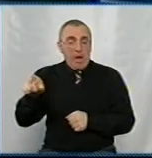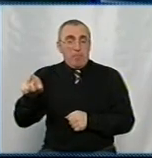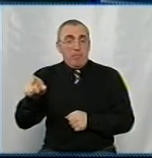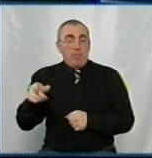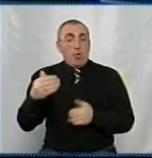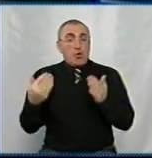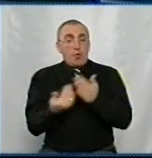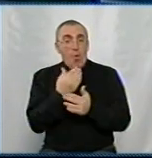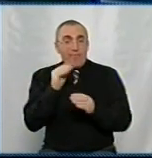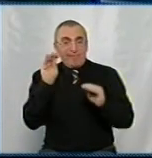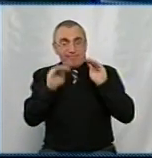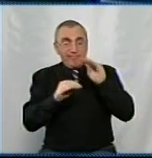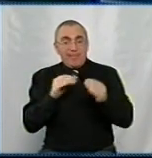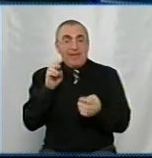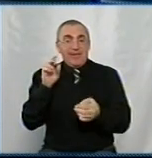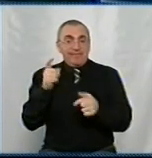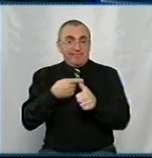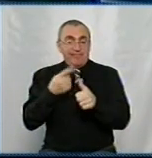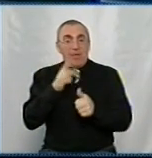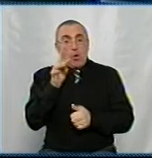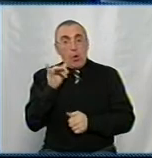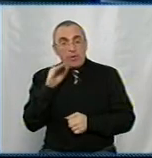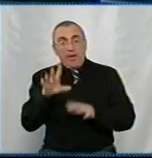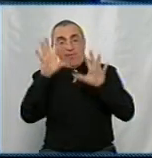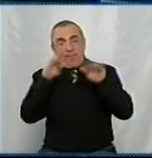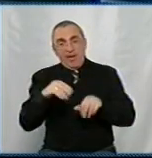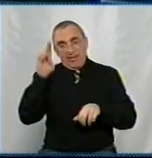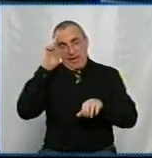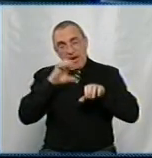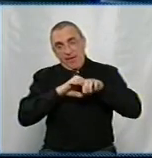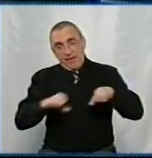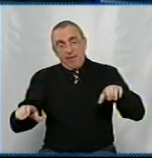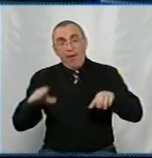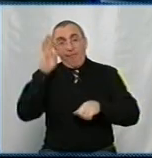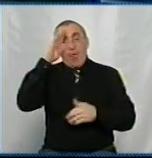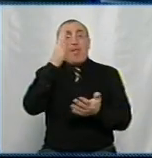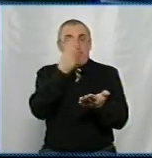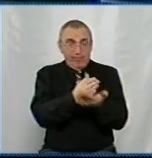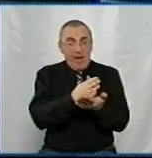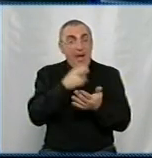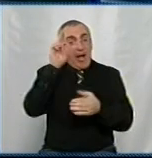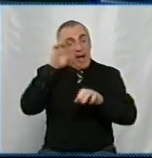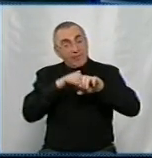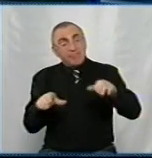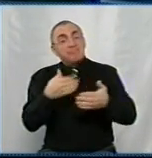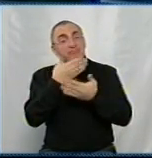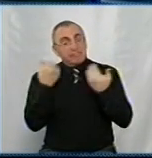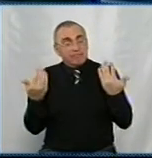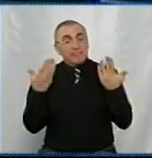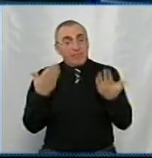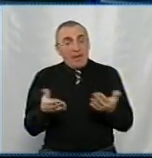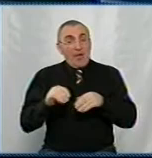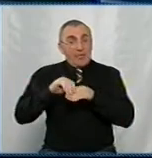Милий пристрій вони мають, називається вінкротик. Відключає каналізацію боржникам. Вода у вас буде, а каналізації ні. Тому, якщо